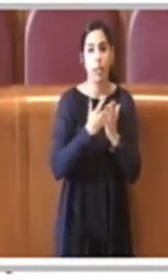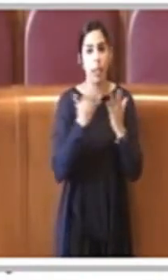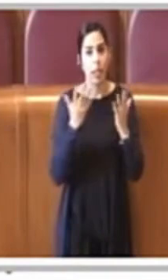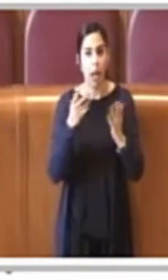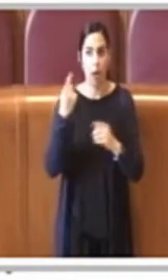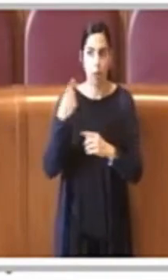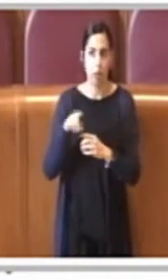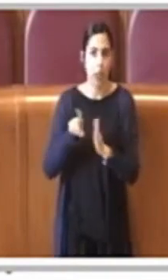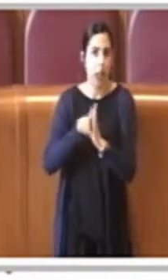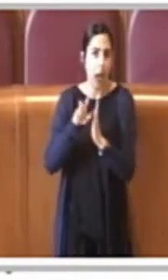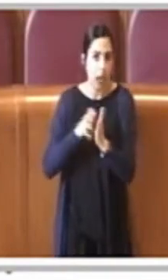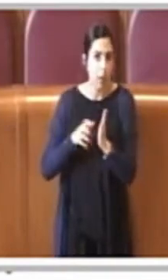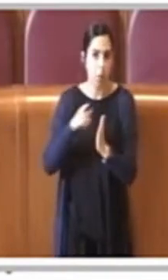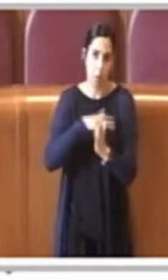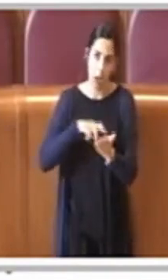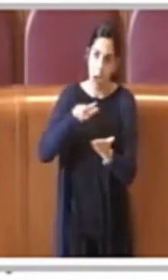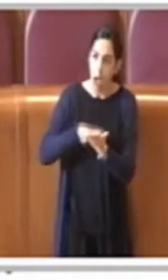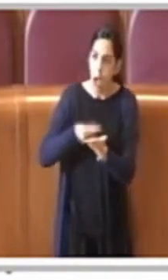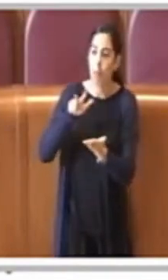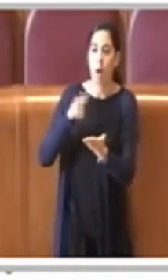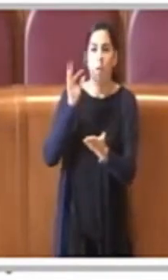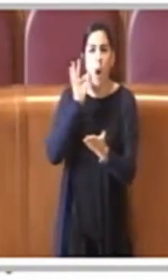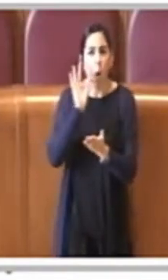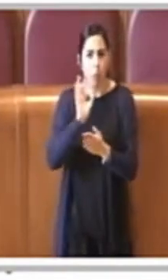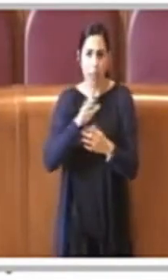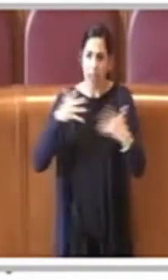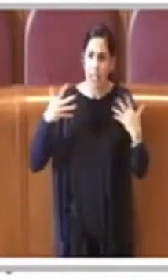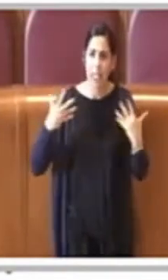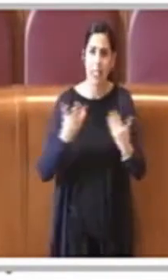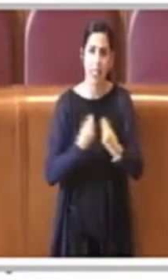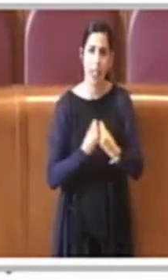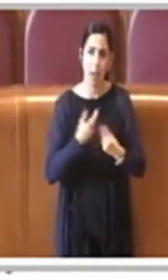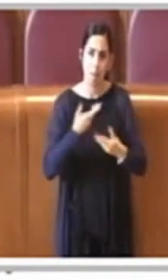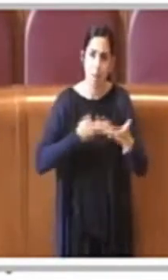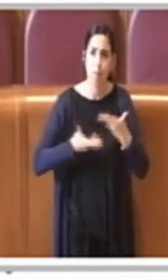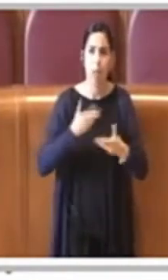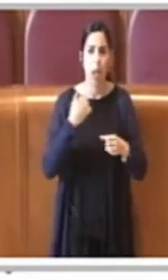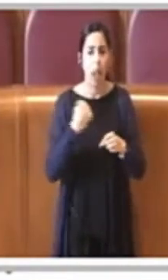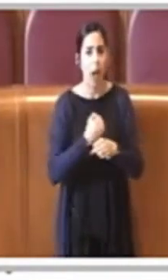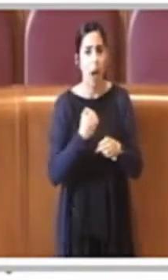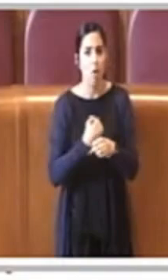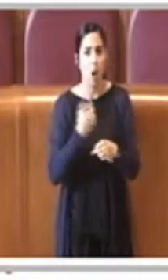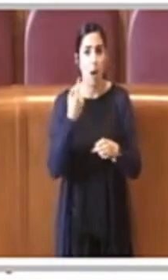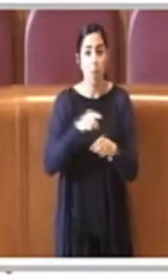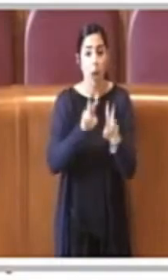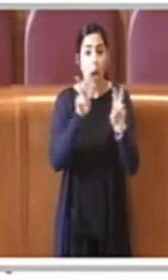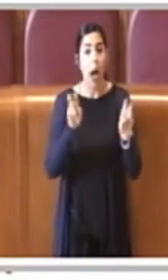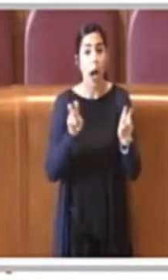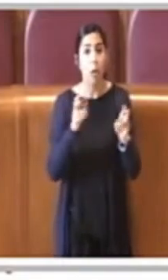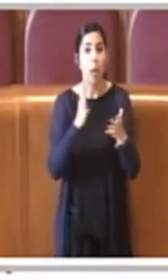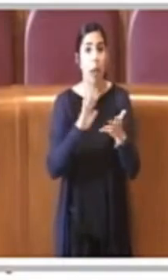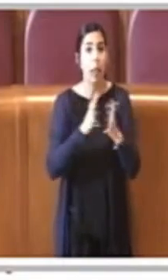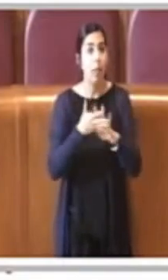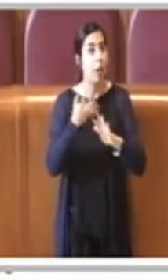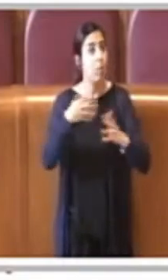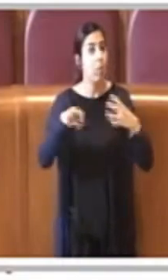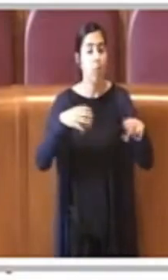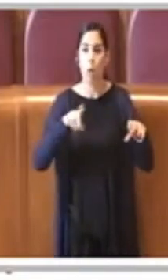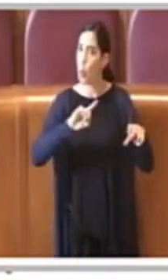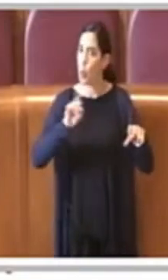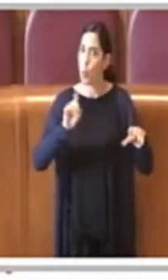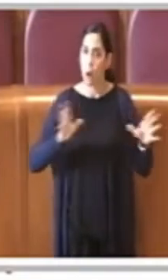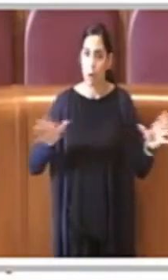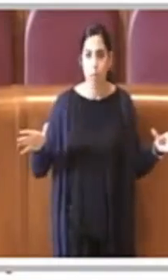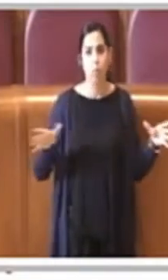approvato quella delibera proprio per cercare insomma di unire le forze, di non dividerci su un tema che deve unirci, che è un tema